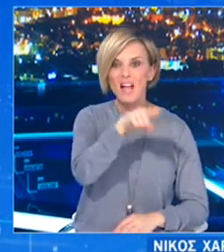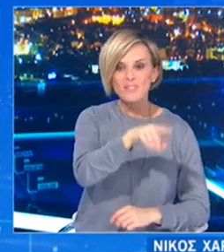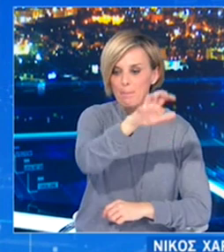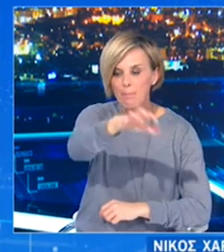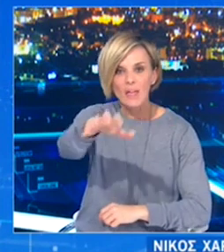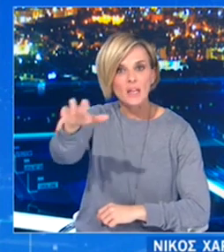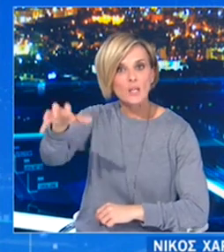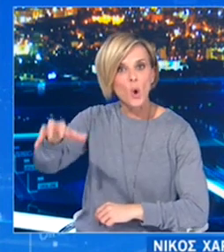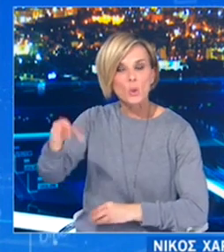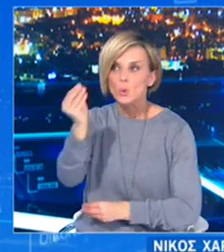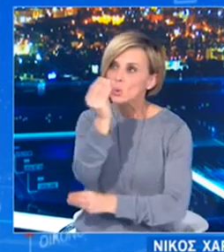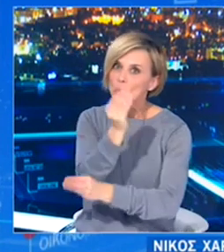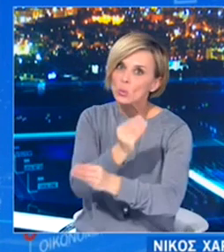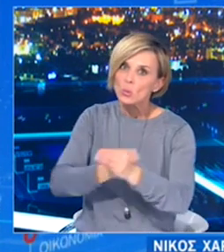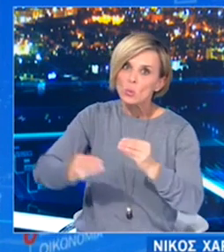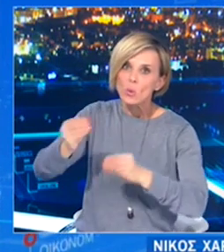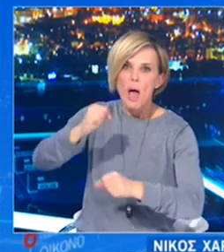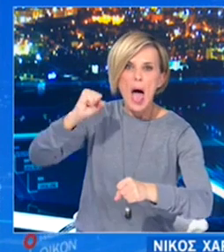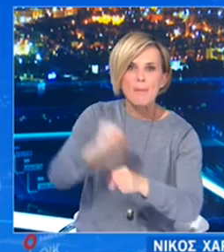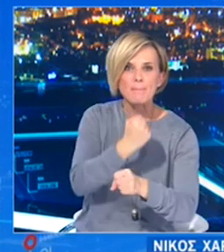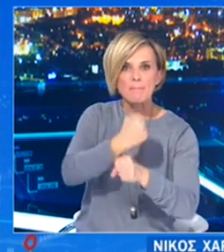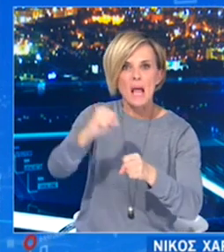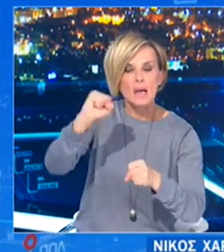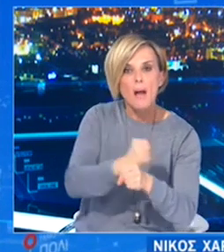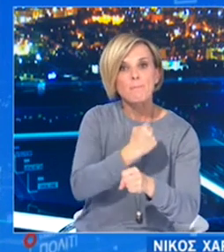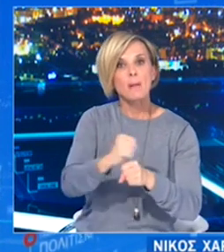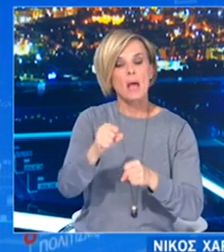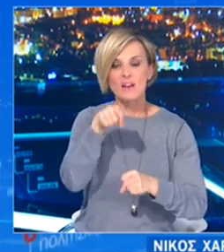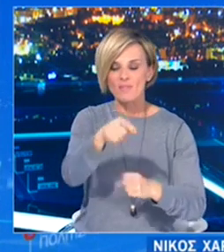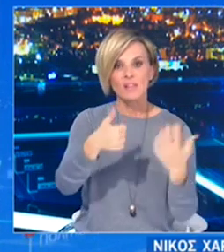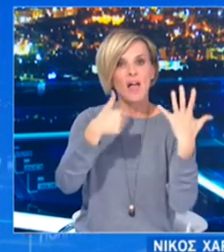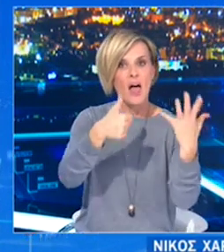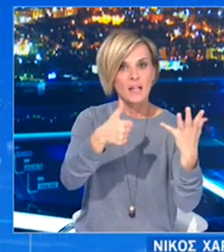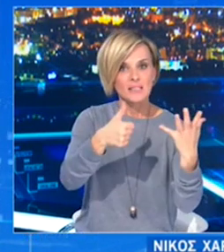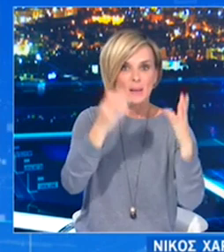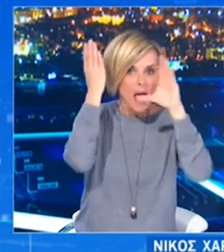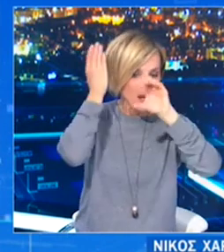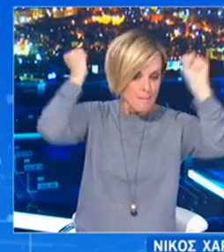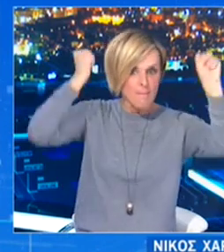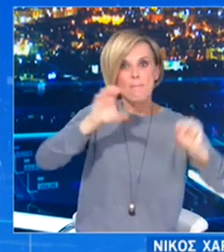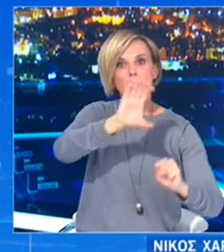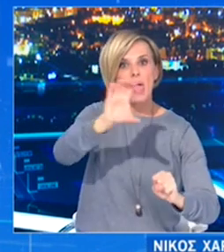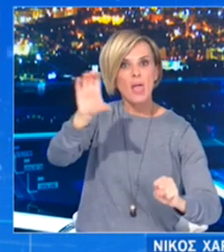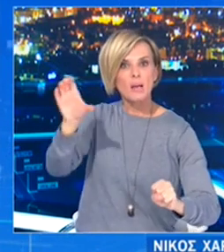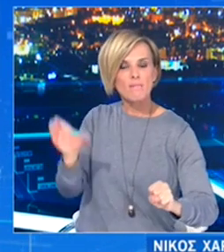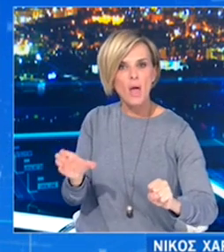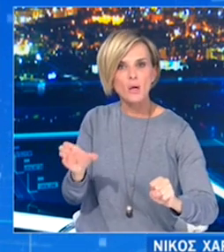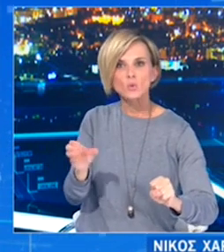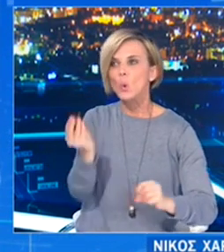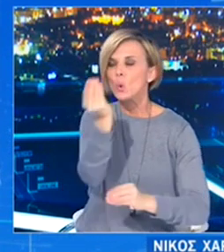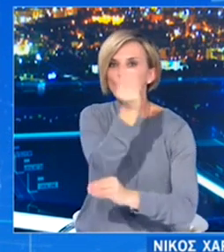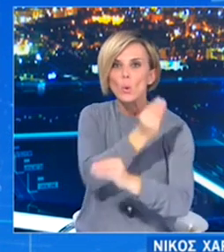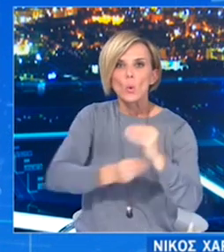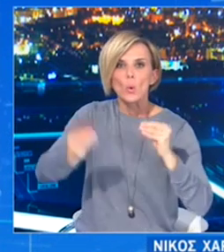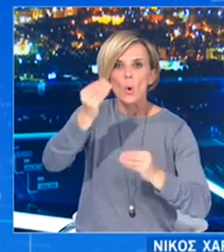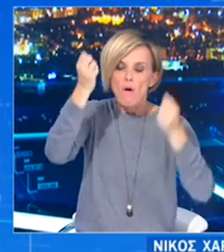φορτίο των τελευταίων 7 ημερών δεν υποχωρεί, με αποτέλεσμα οι έξι αυτές τις περιφερειακές ενότητες να βρίσκονται στις υψηλότερες θέσεις ανάμεσα στις